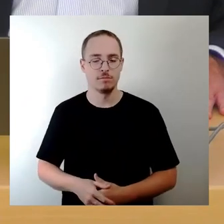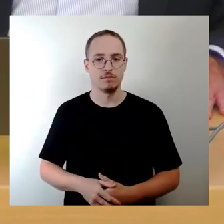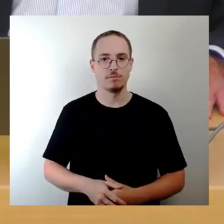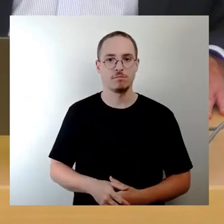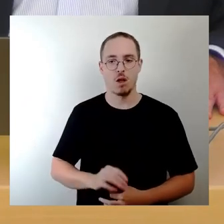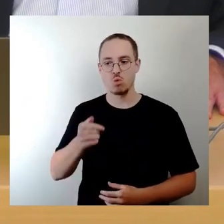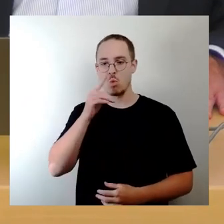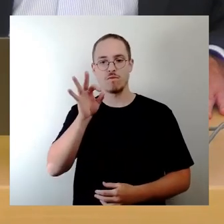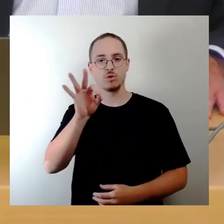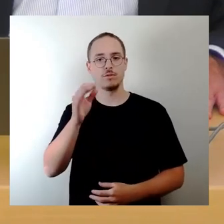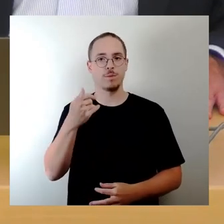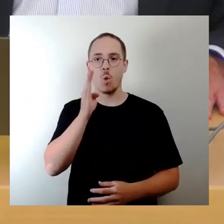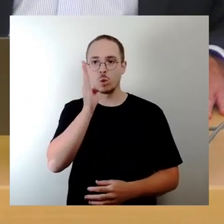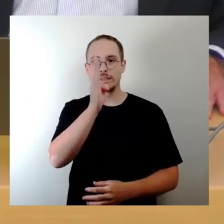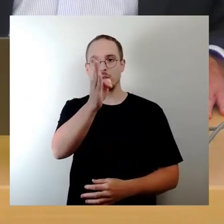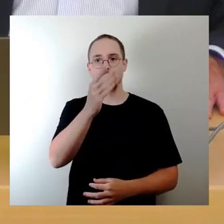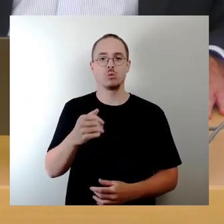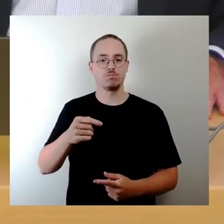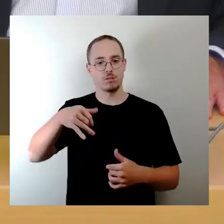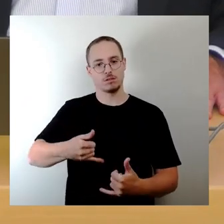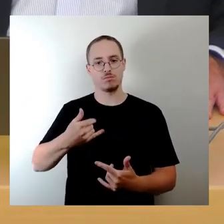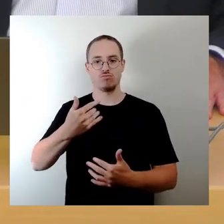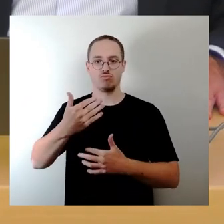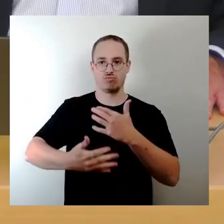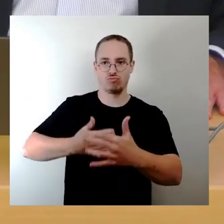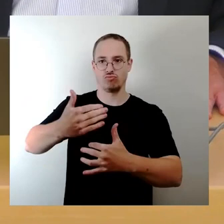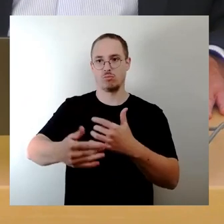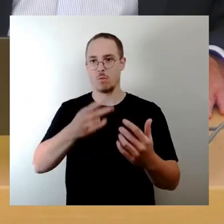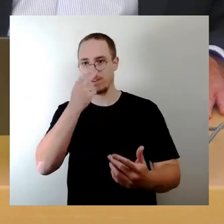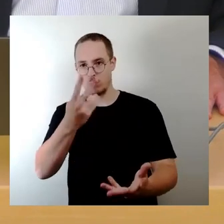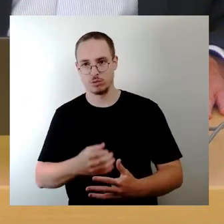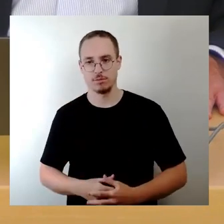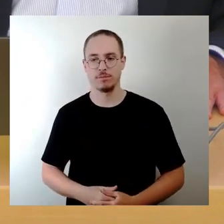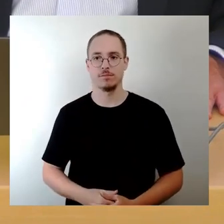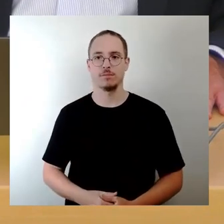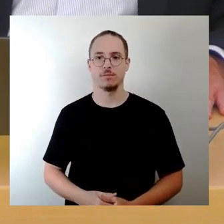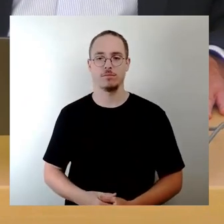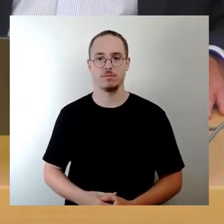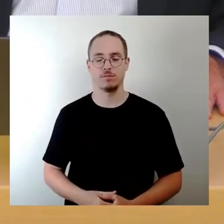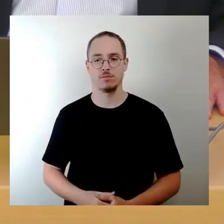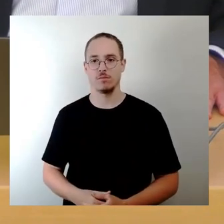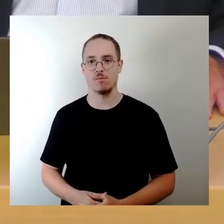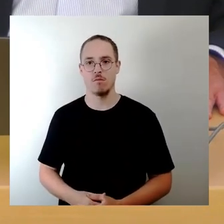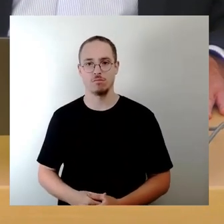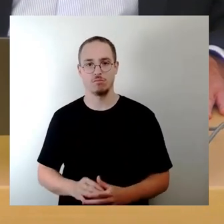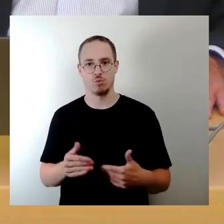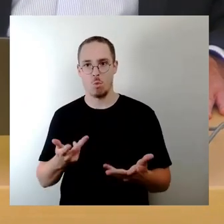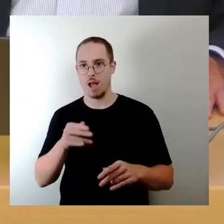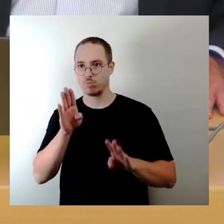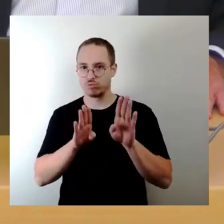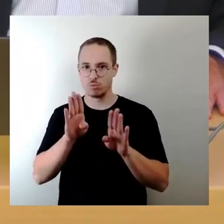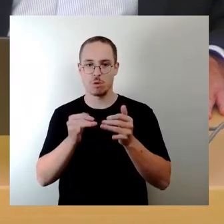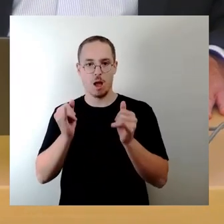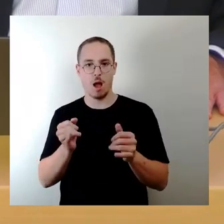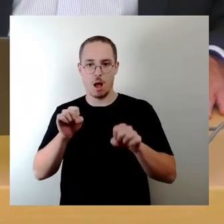ankündigen, beziehungsweise dann zur Abstimmung stellen, ob das dann so geht oder nicht. Aber das ist schon mal